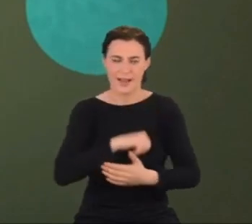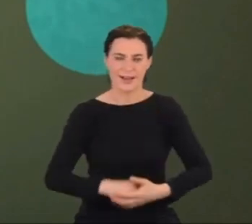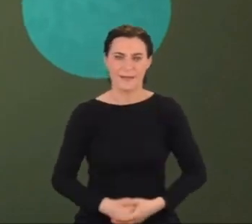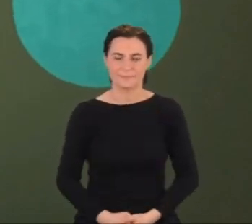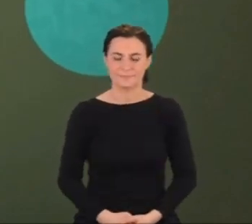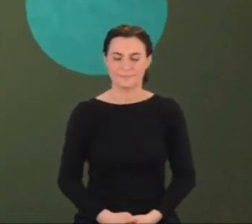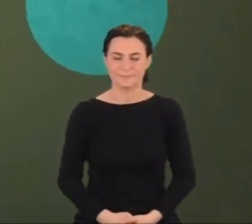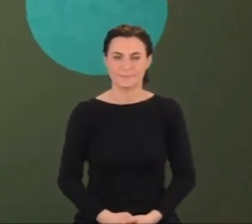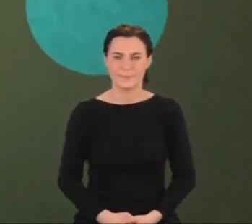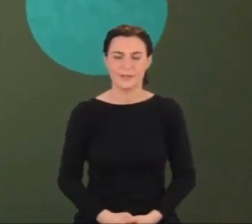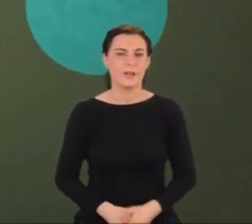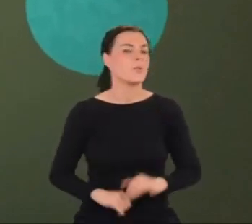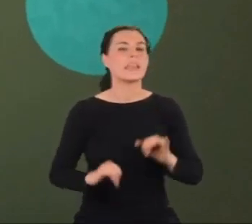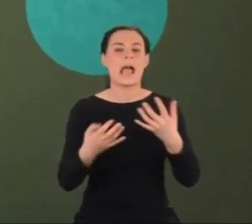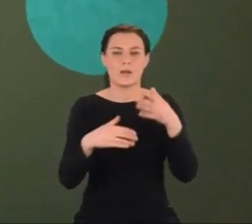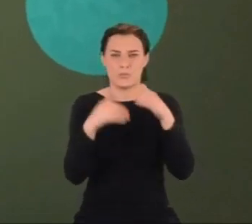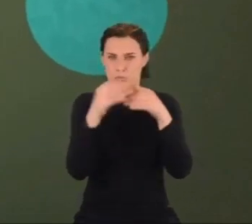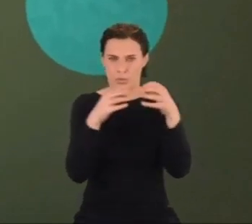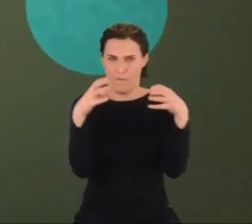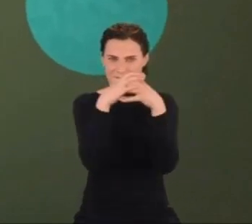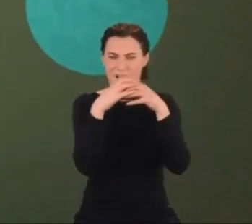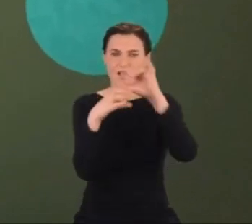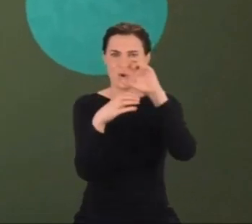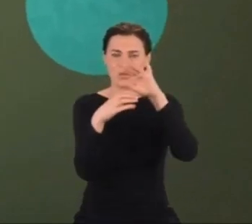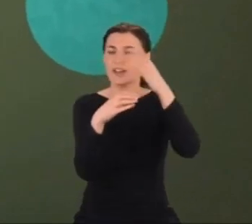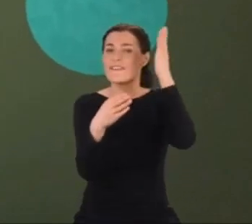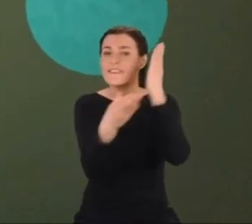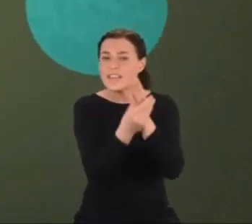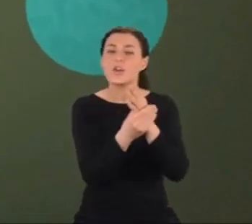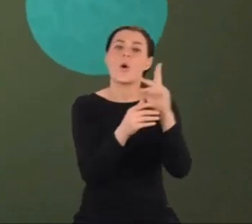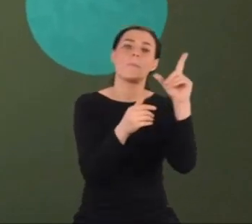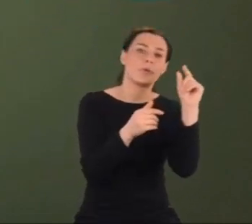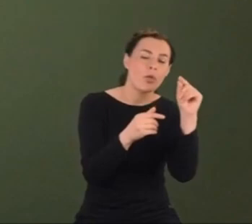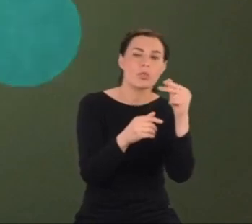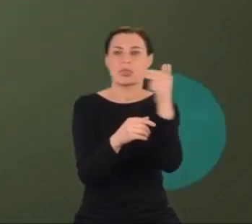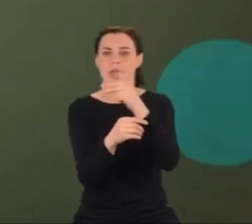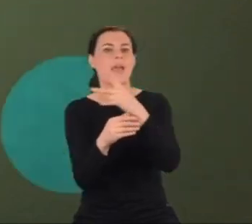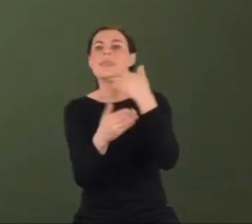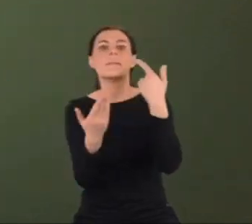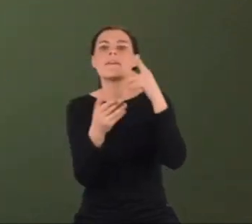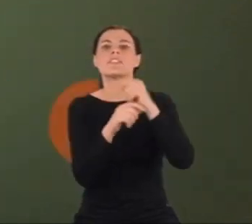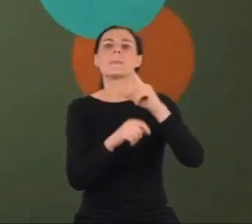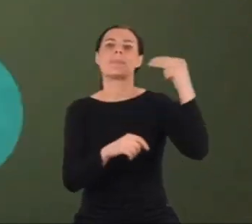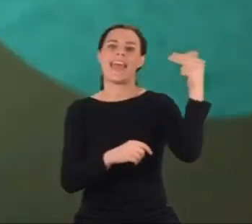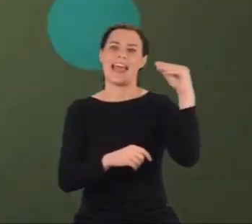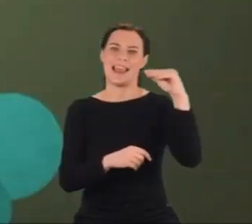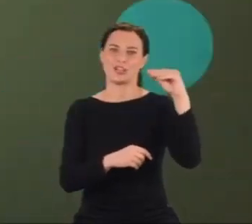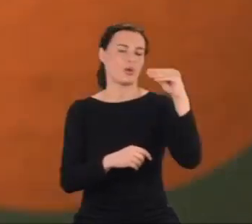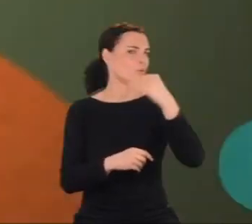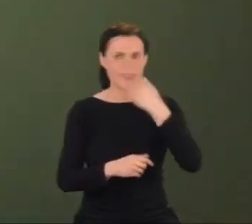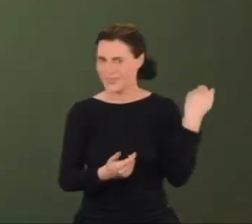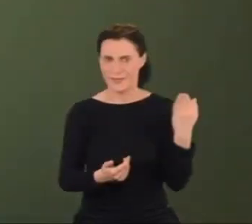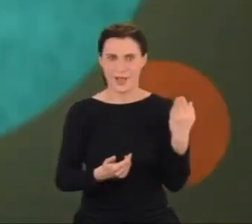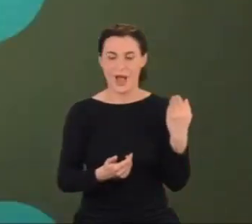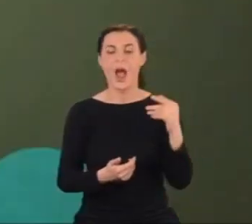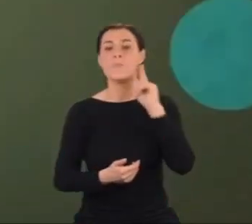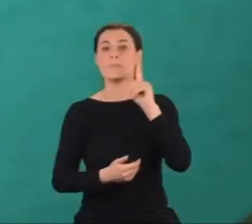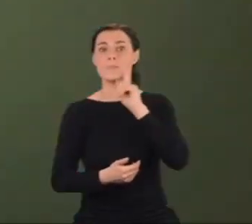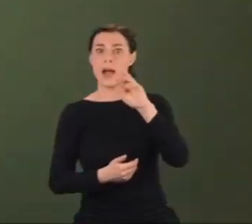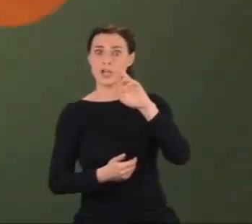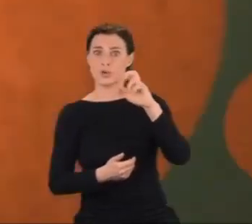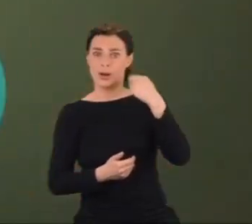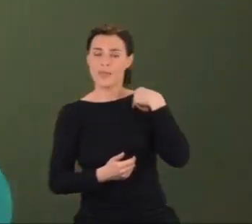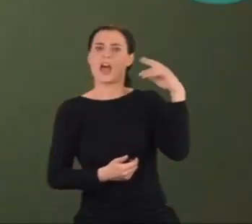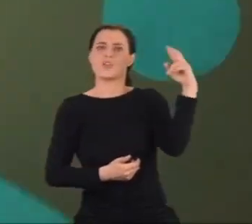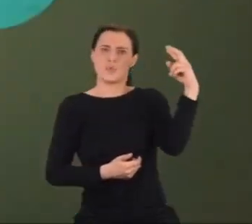Jądro atomowe jest bowiem zbudowane wyłącznie z neutronów i protonów. Nie ma w nim elektronów. Majorana, który zrozumiał, że w jądrze